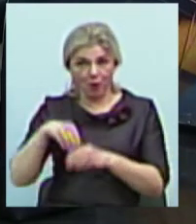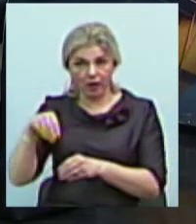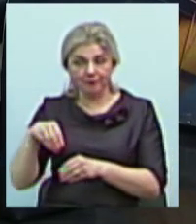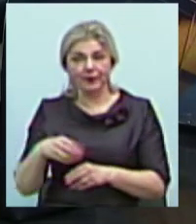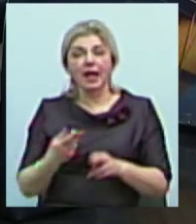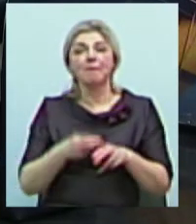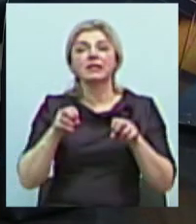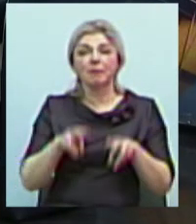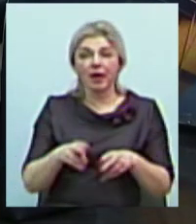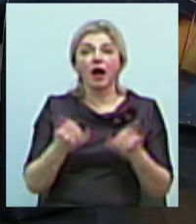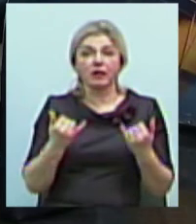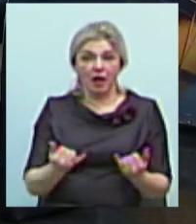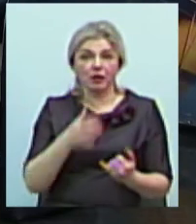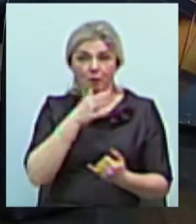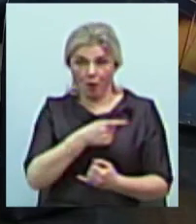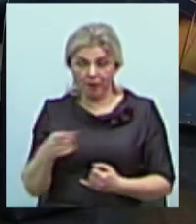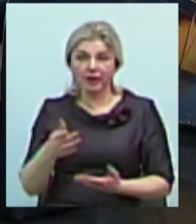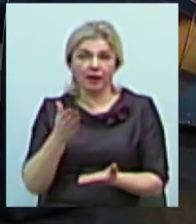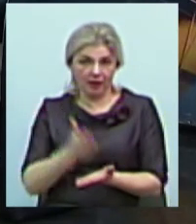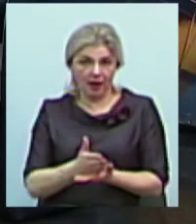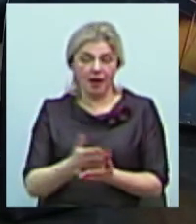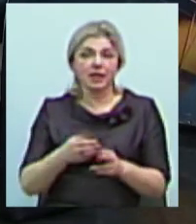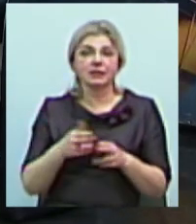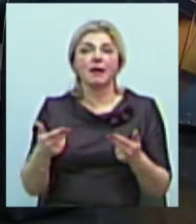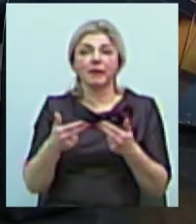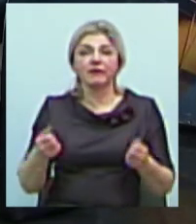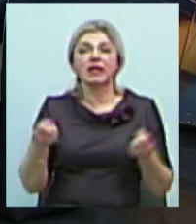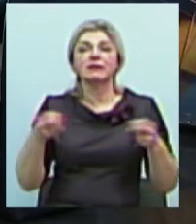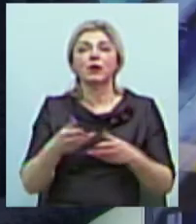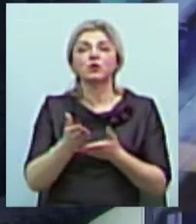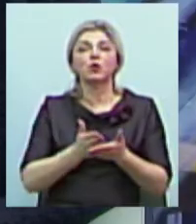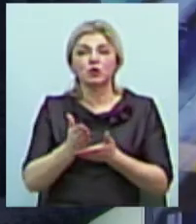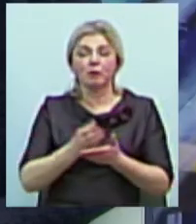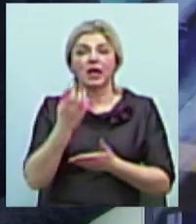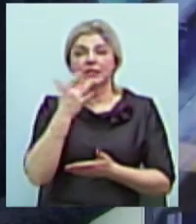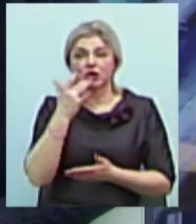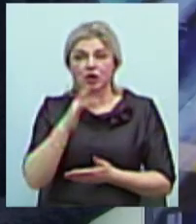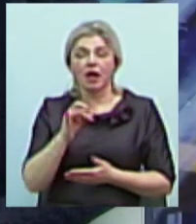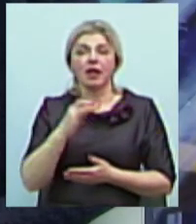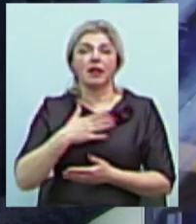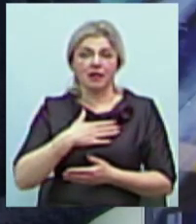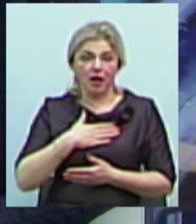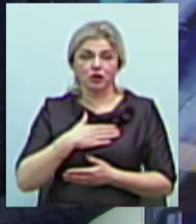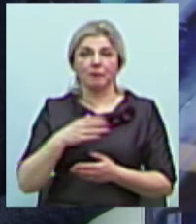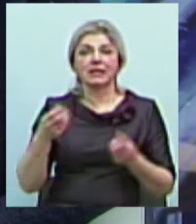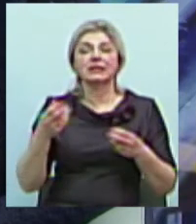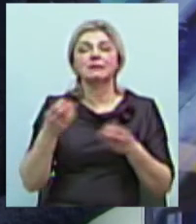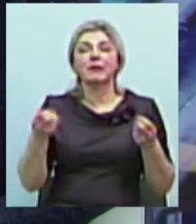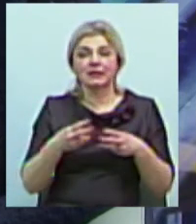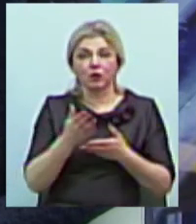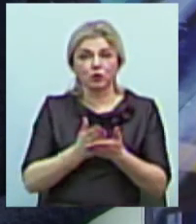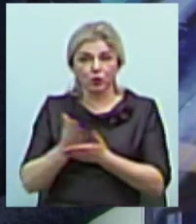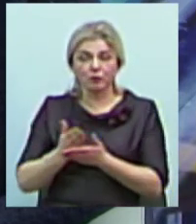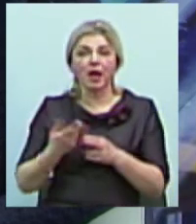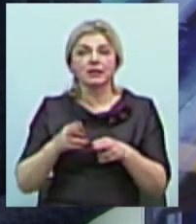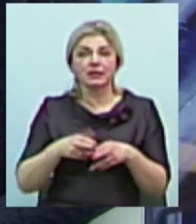даний момент є. І це підтверджено і спецслужбами США, які це моніторять, і нашими спецслужбами. Тобто це вже втручання на